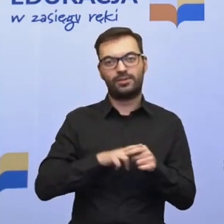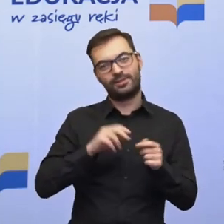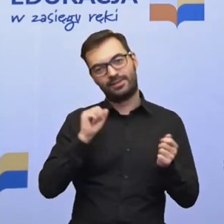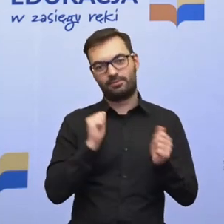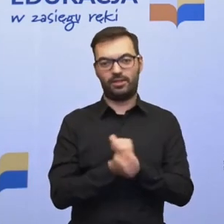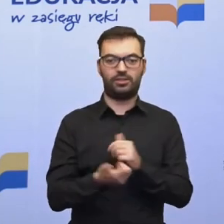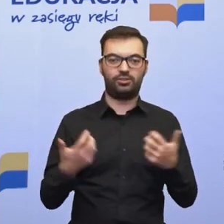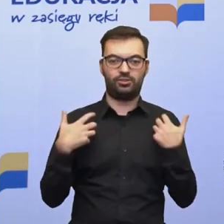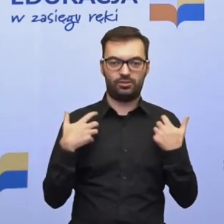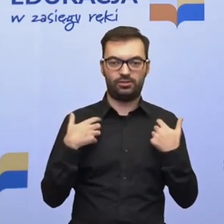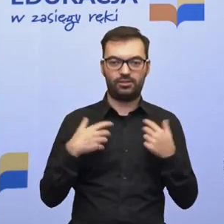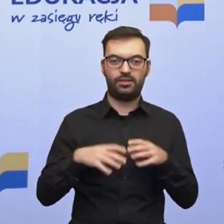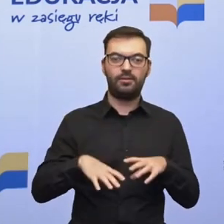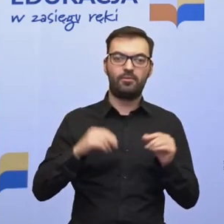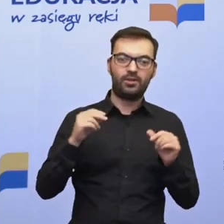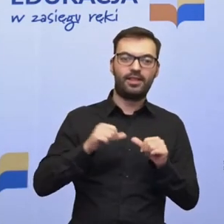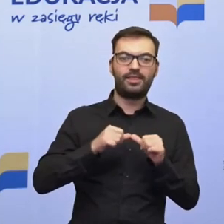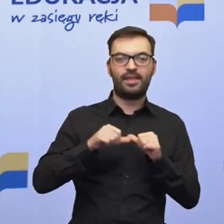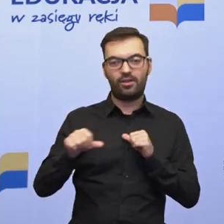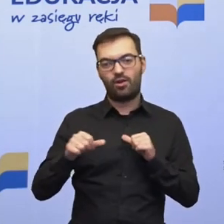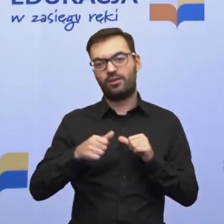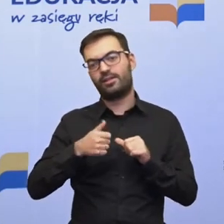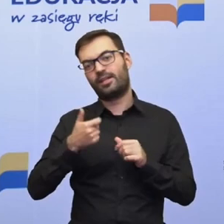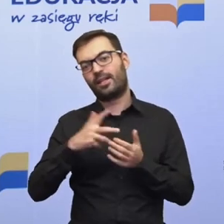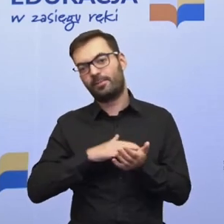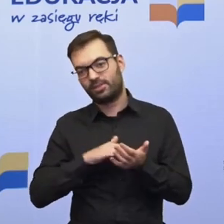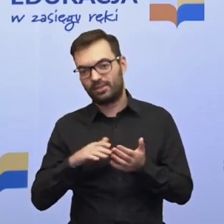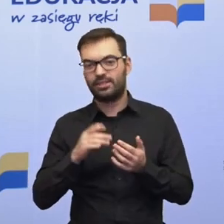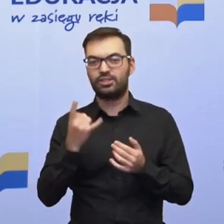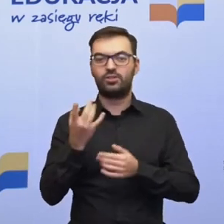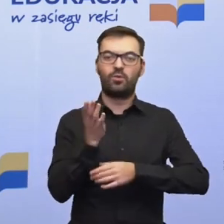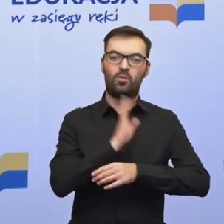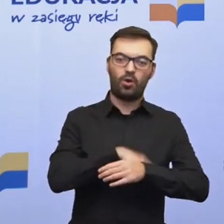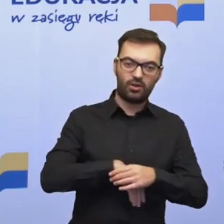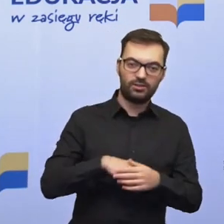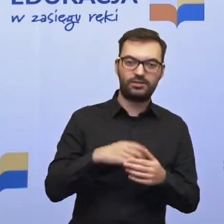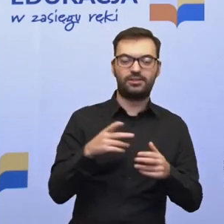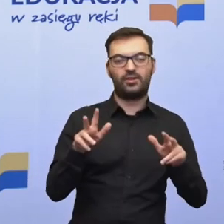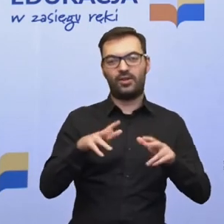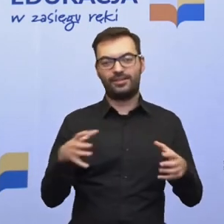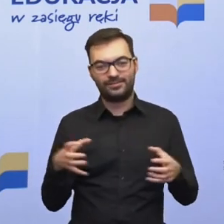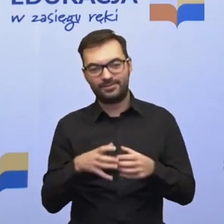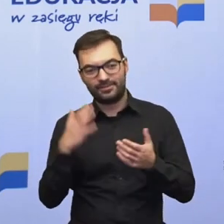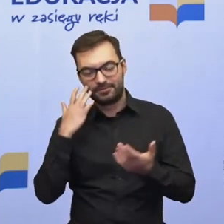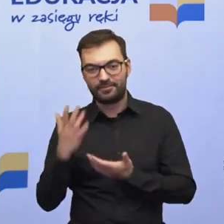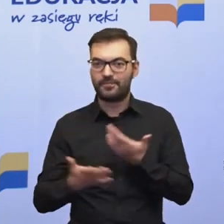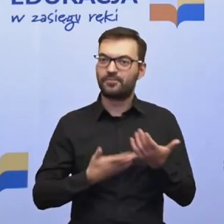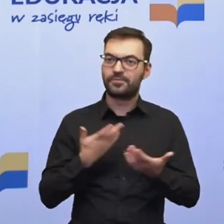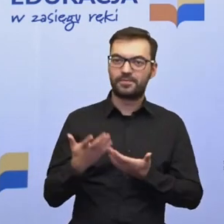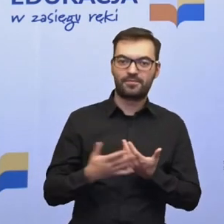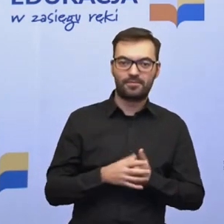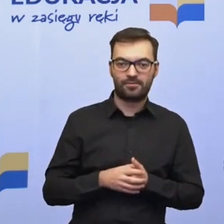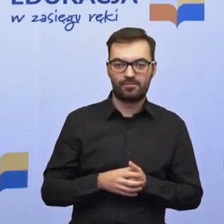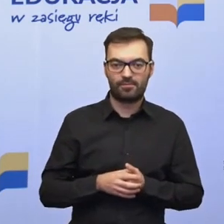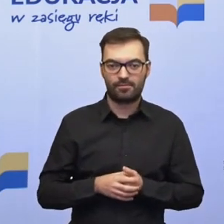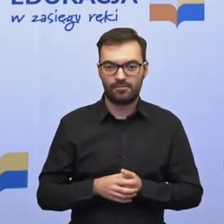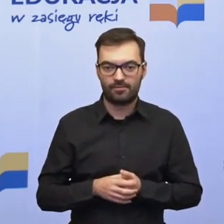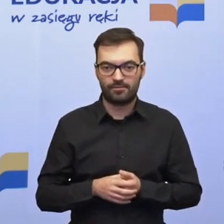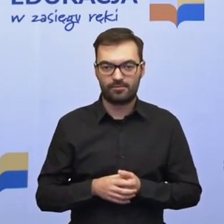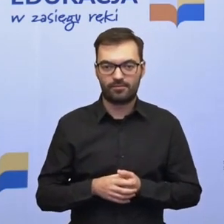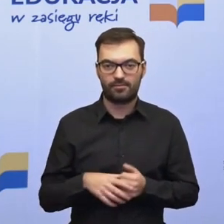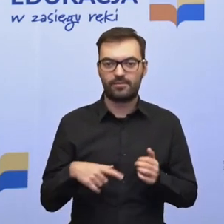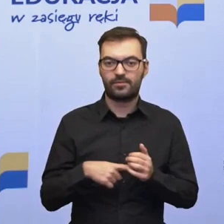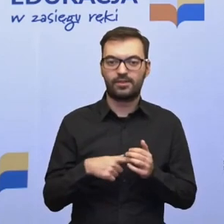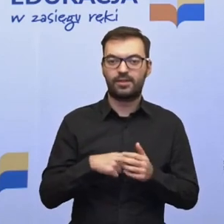do tych pierwszych tygodni, miesięcy po urodzeniu dziecka, rodziny, kiedy jednak to zaczyna się,